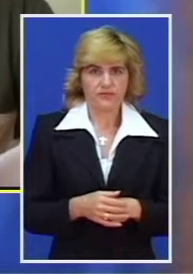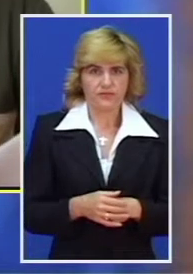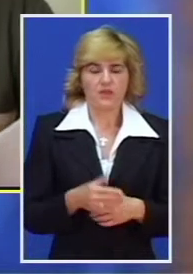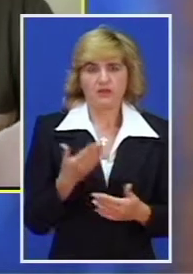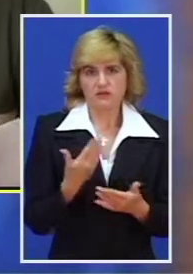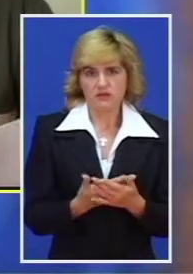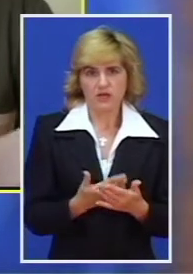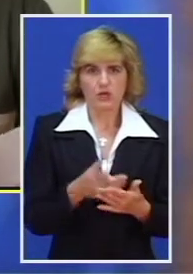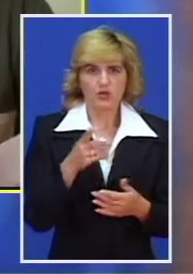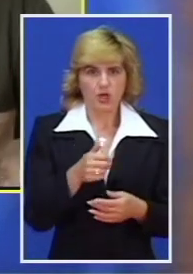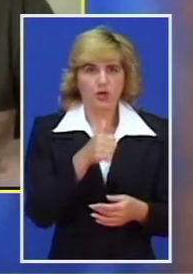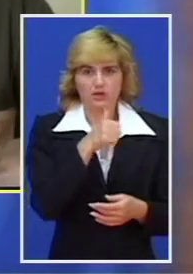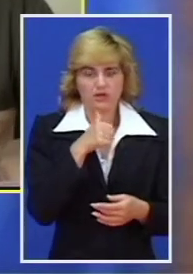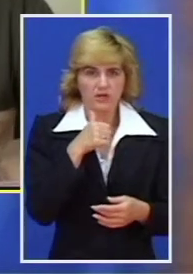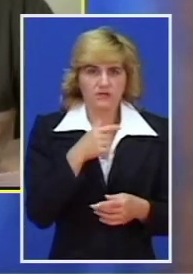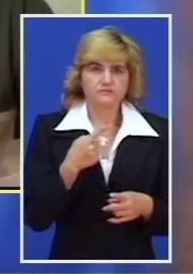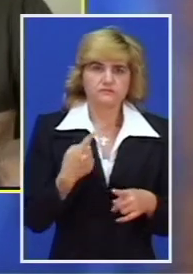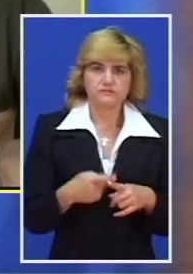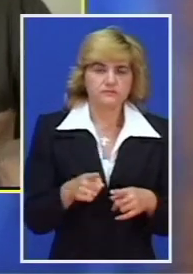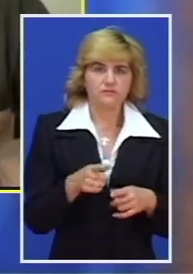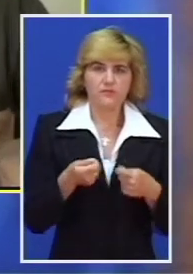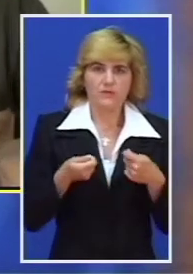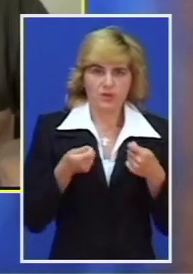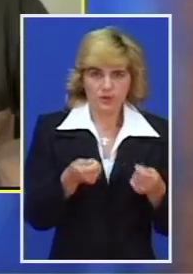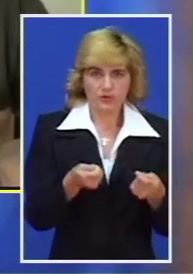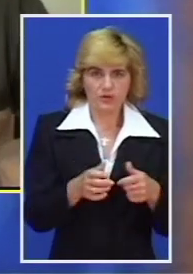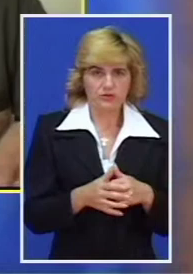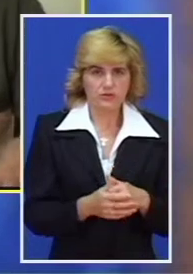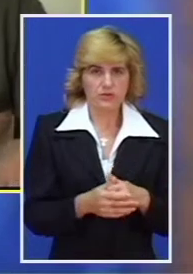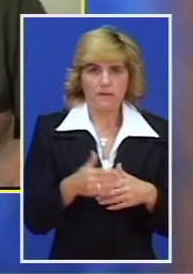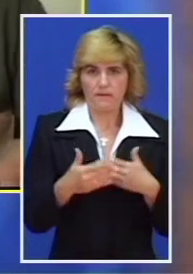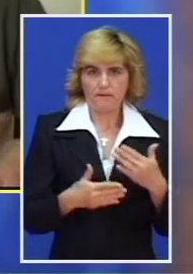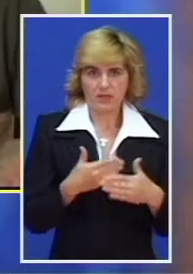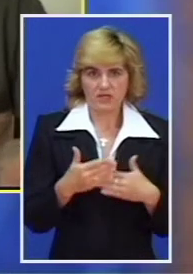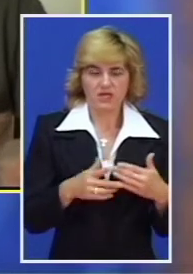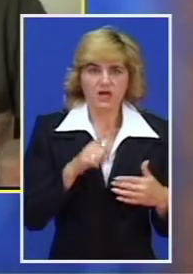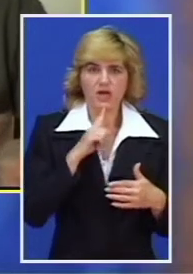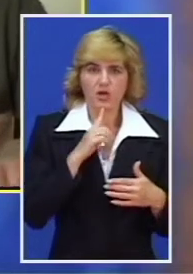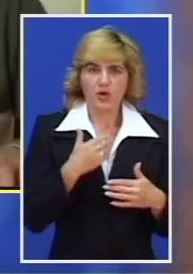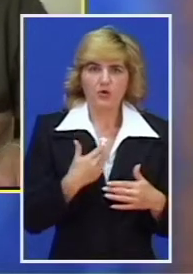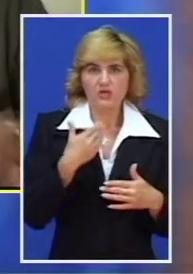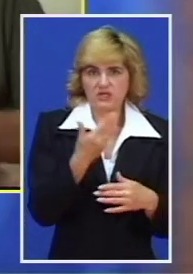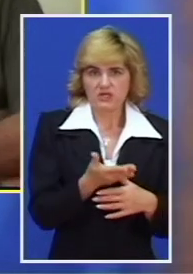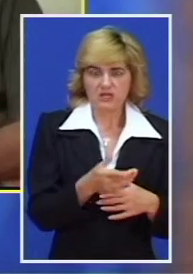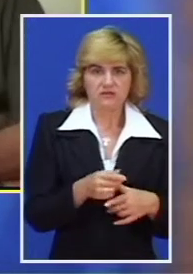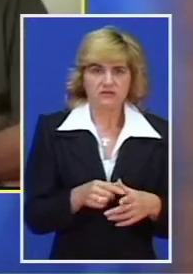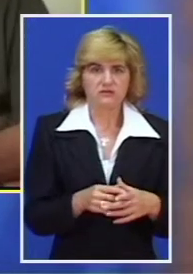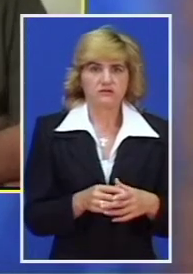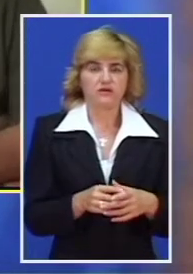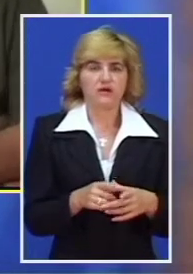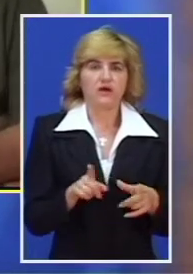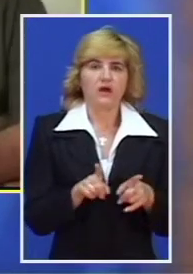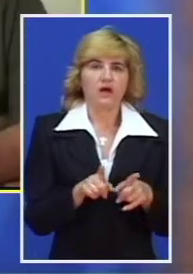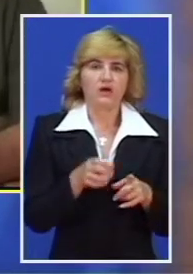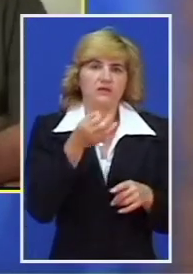na osnovu ponderisanja ponude i materijala koje su dati uz ponudu, kao